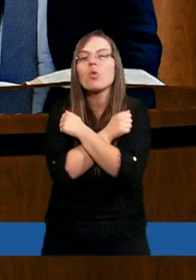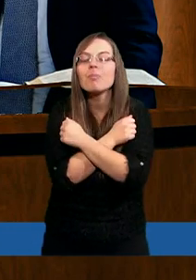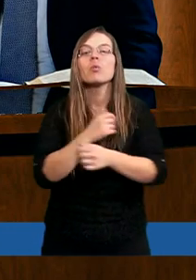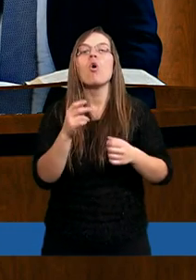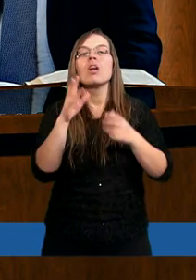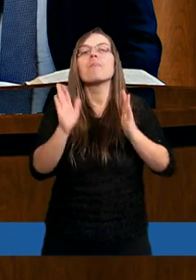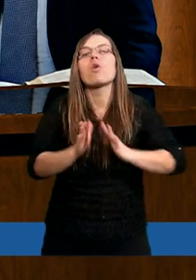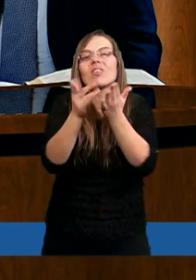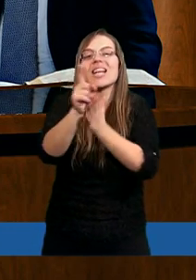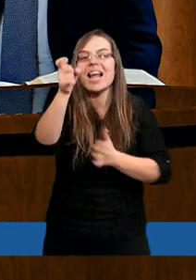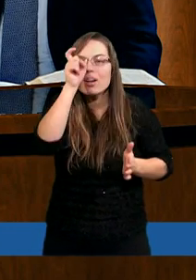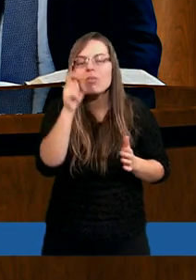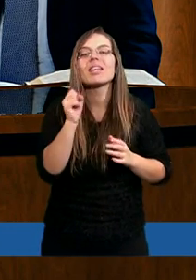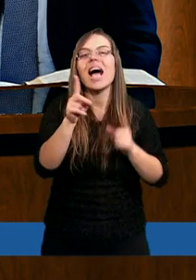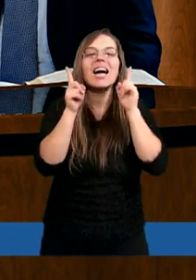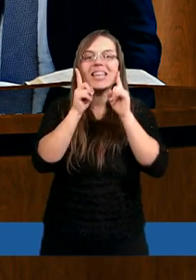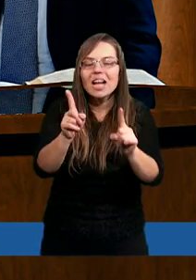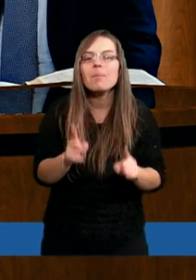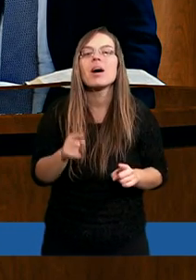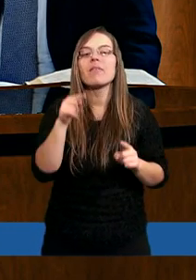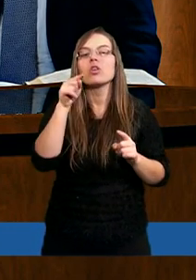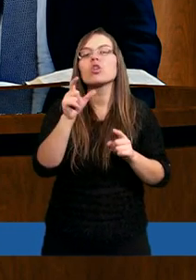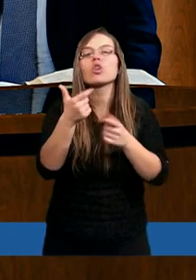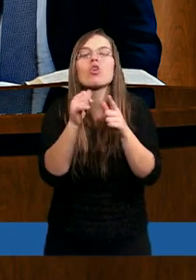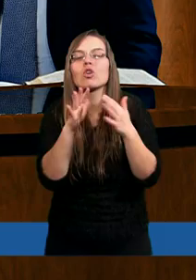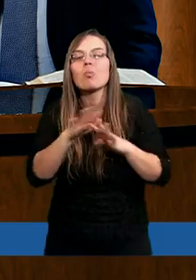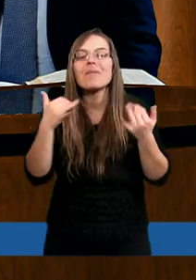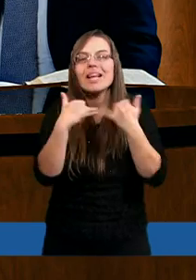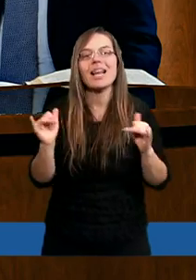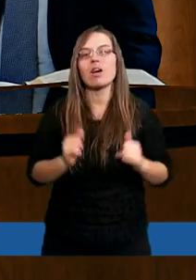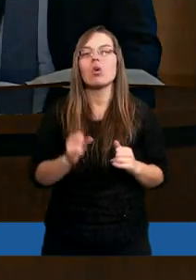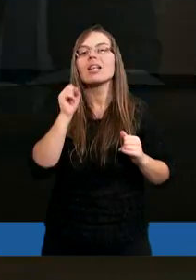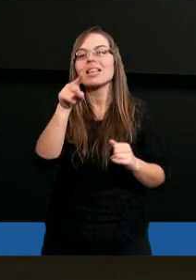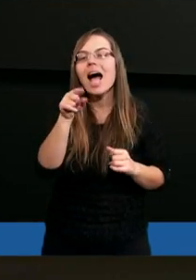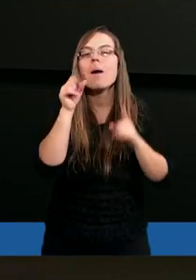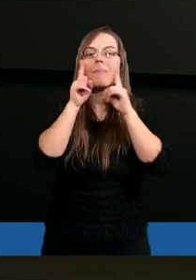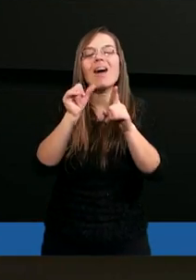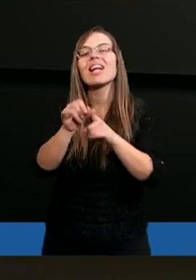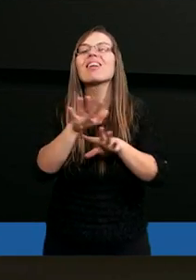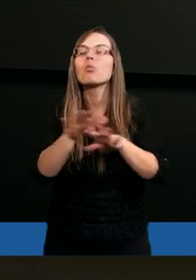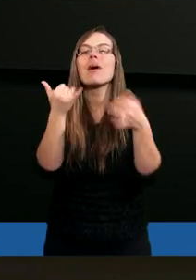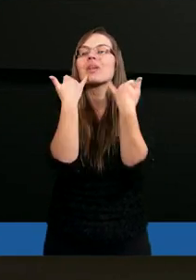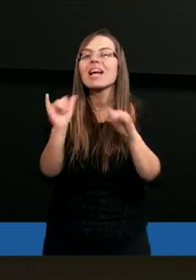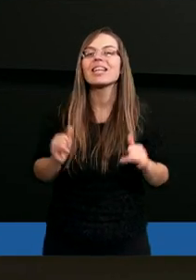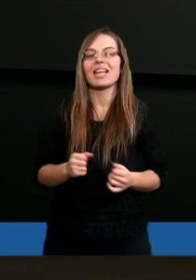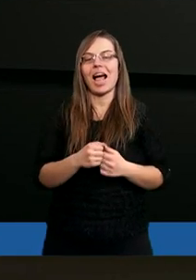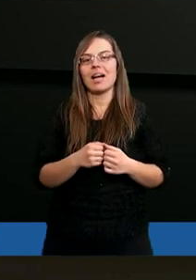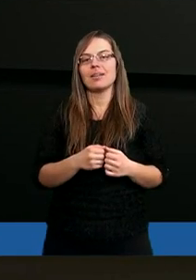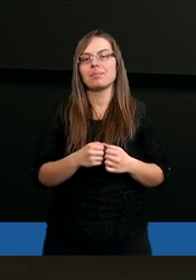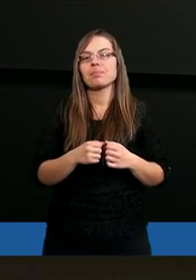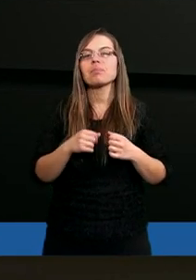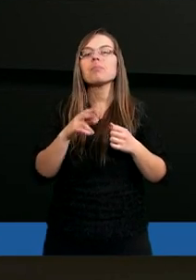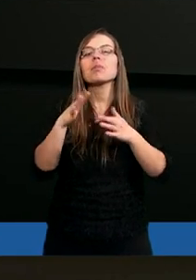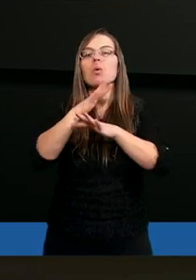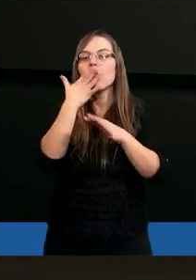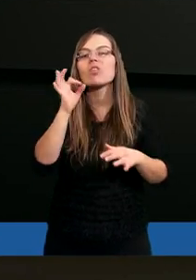Jego poświęcenie dla człowieka tak naprawdę prawdą nie są, bo prawda jest inna. I Chrystus